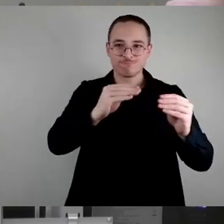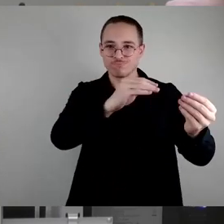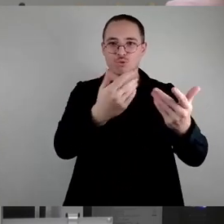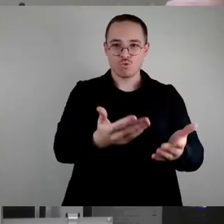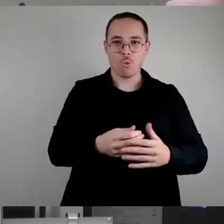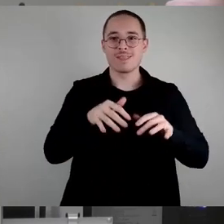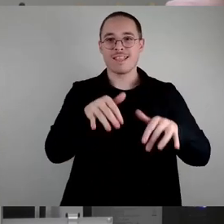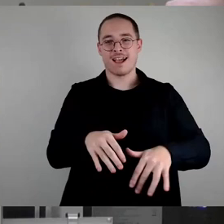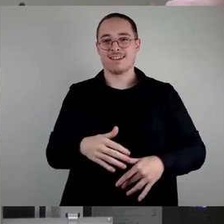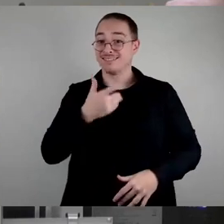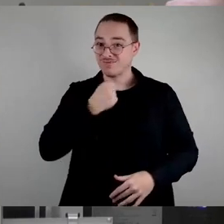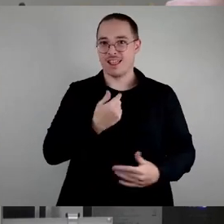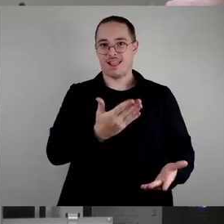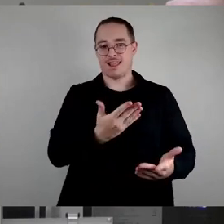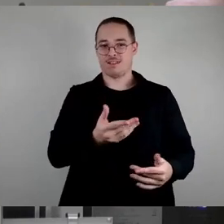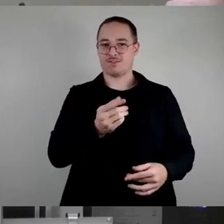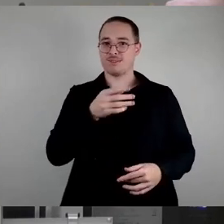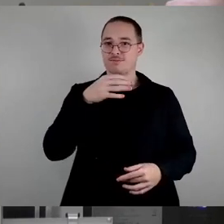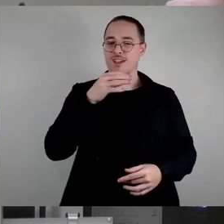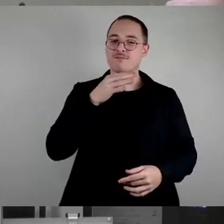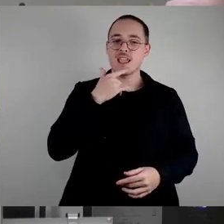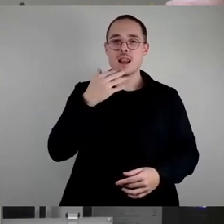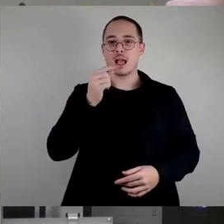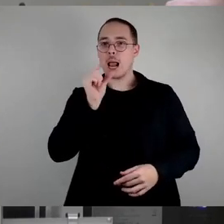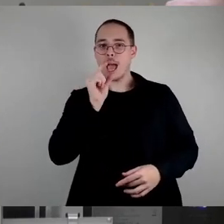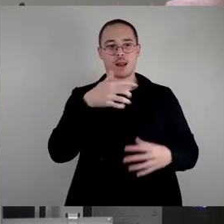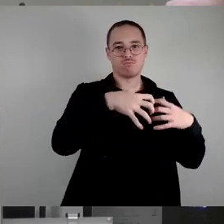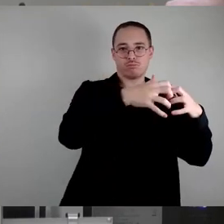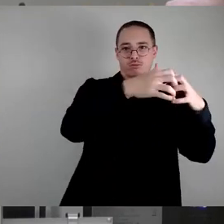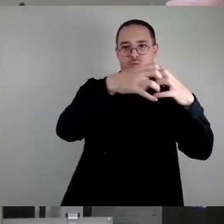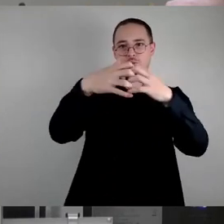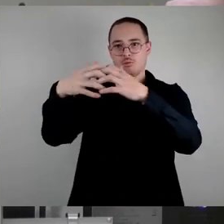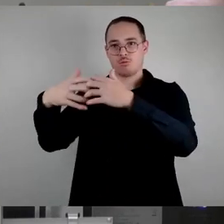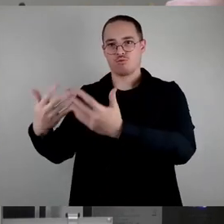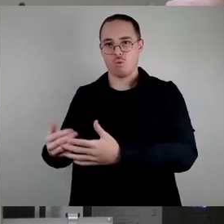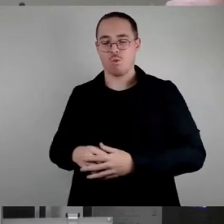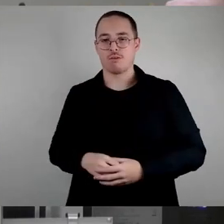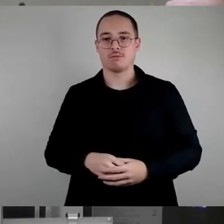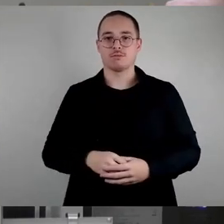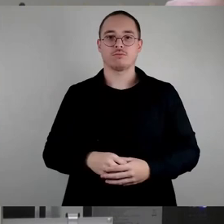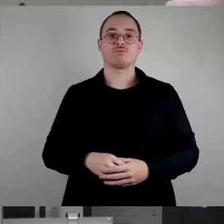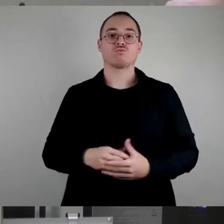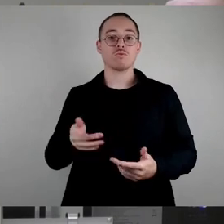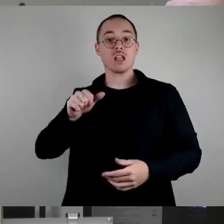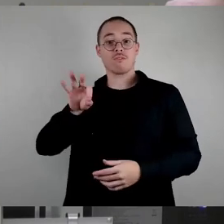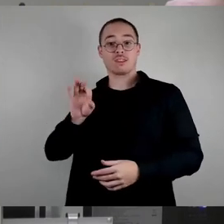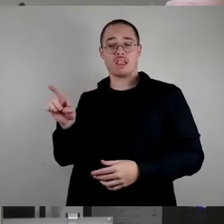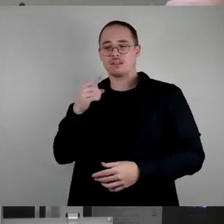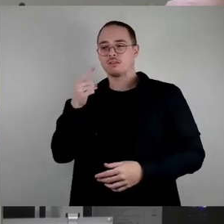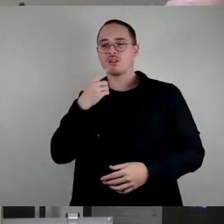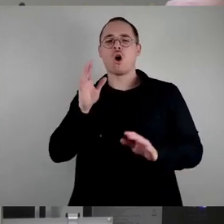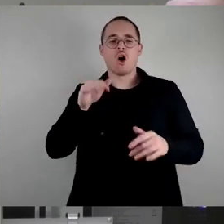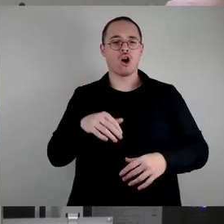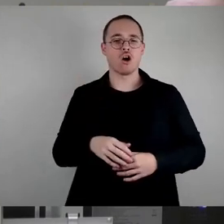die Debatte und nur zur Illustration, da zeigt sich eben das autoritäre Gesellschaftsbild. Es würde kein Interesse bei den Menschen bestehen,